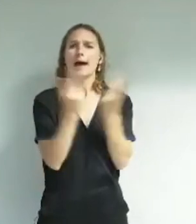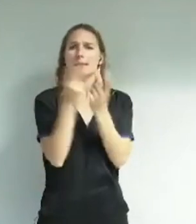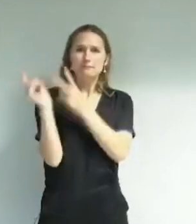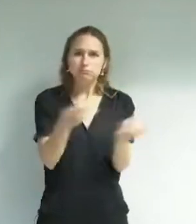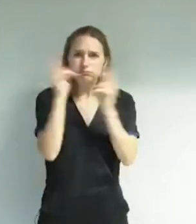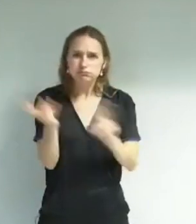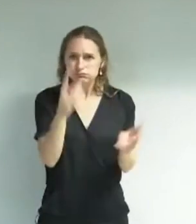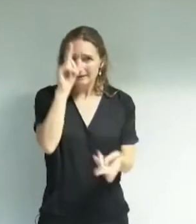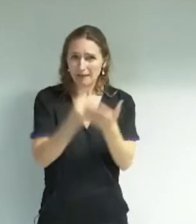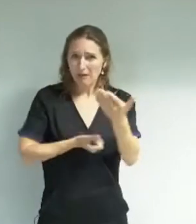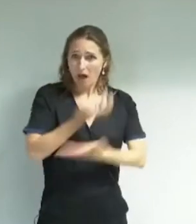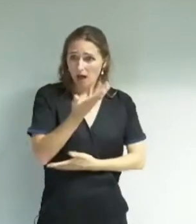'art.